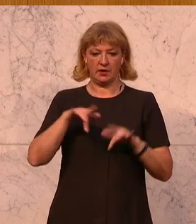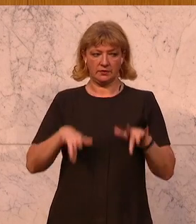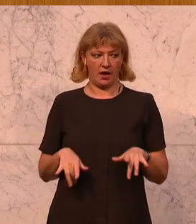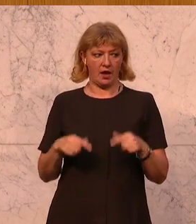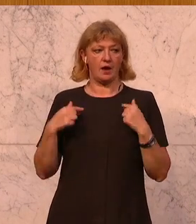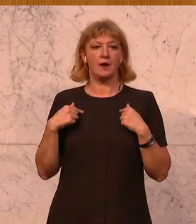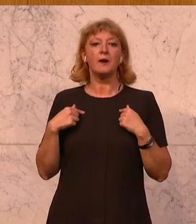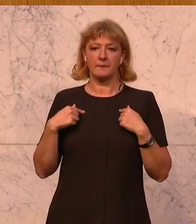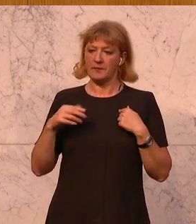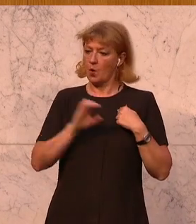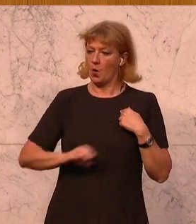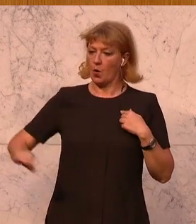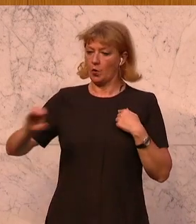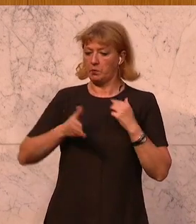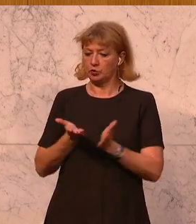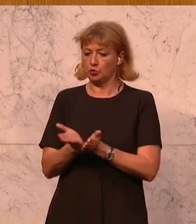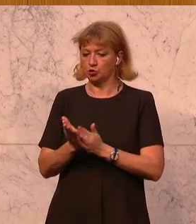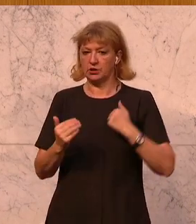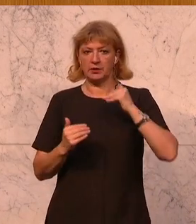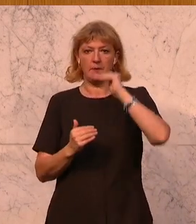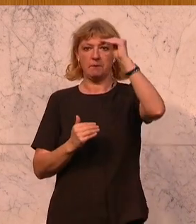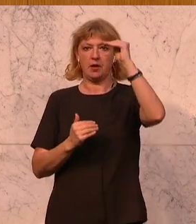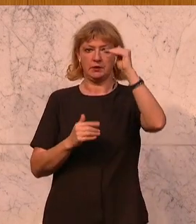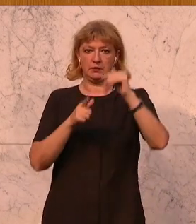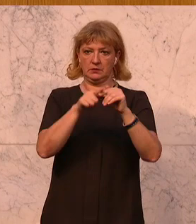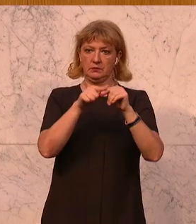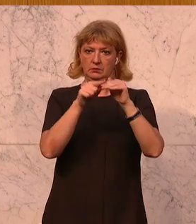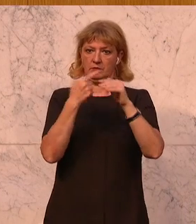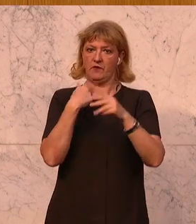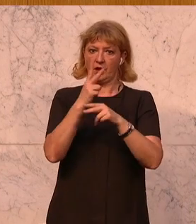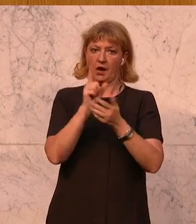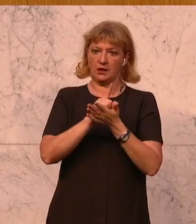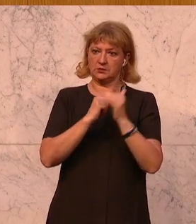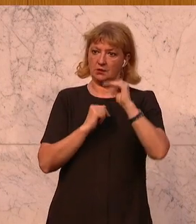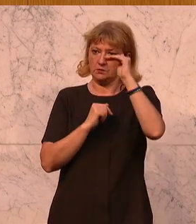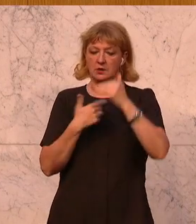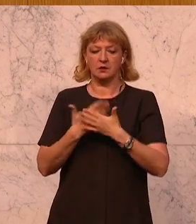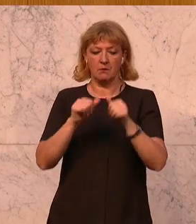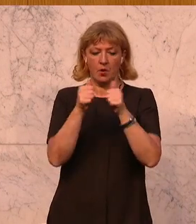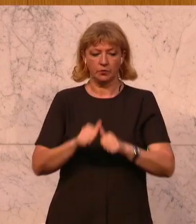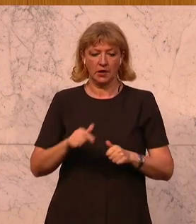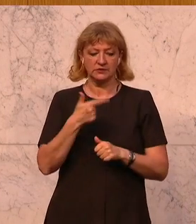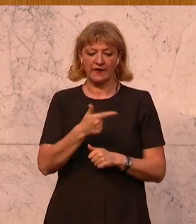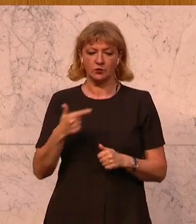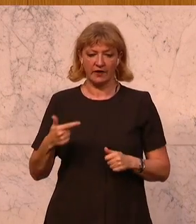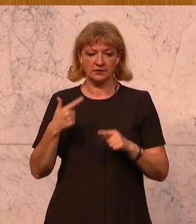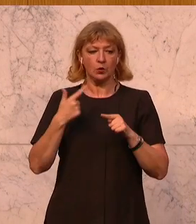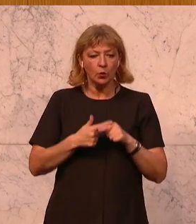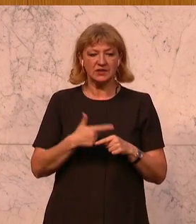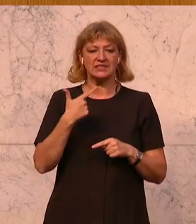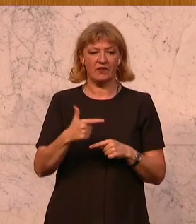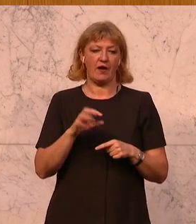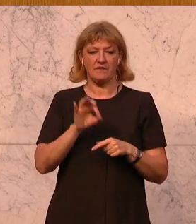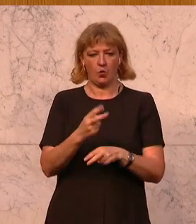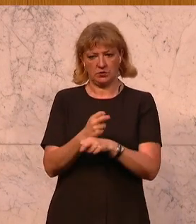liegen weit über den europäischen Durchschnitt mit unserer Karenzzeit und werden daher das Modell 22 und 2 für